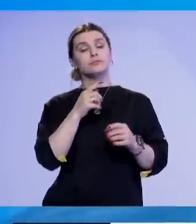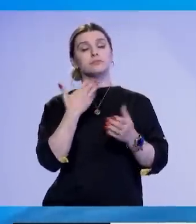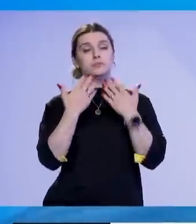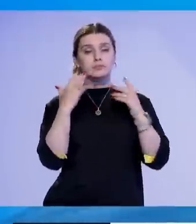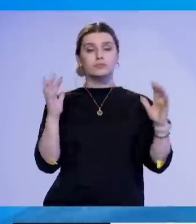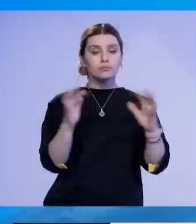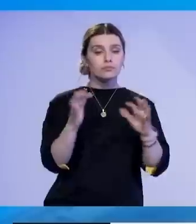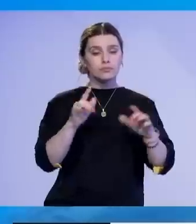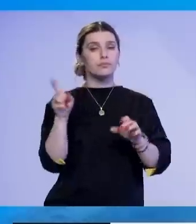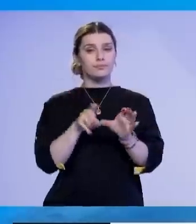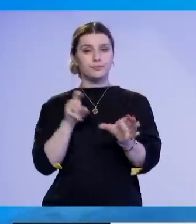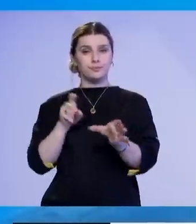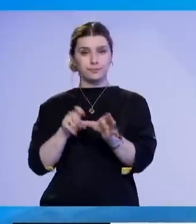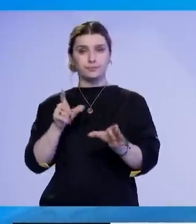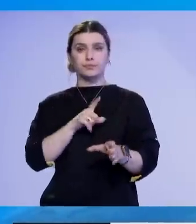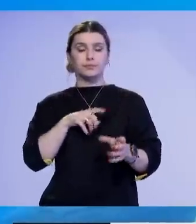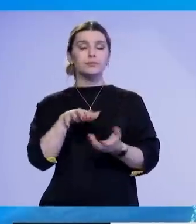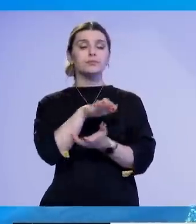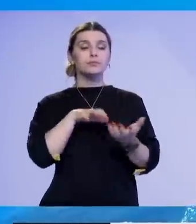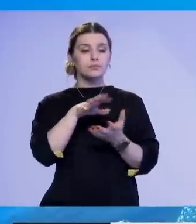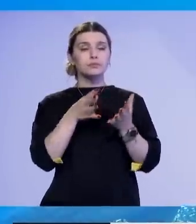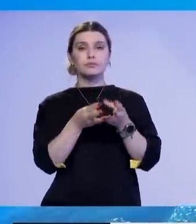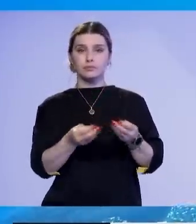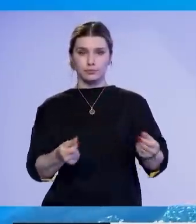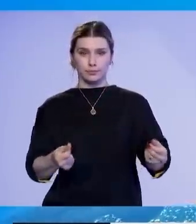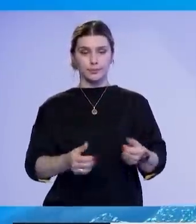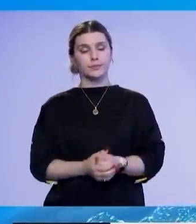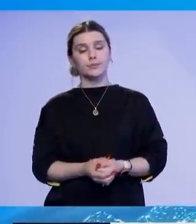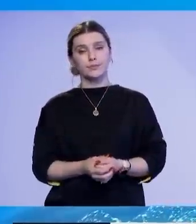koqë sa tensionet janë tuk e vazhduar.